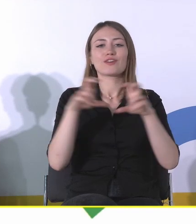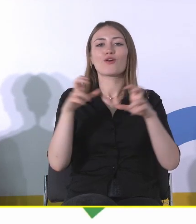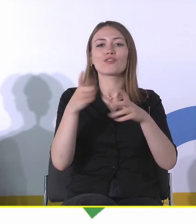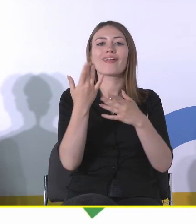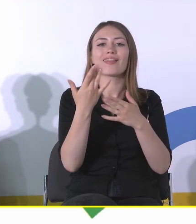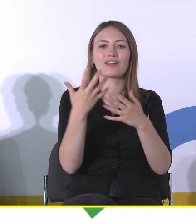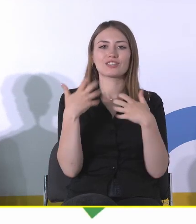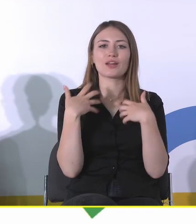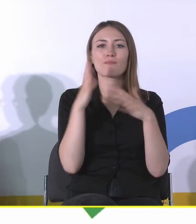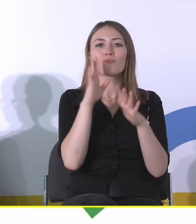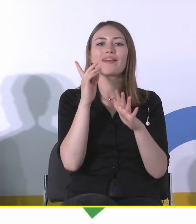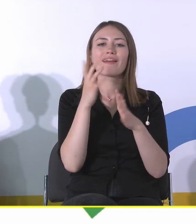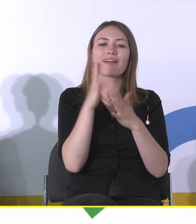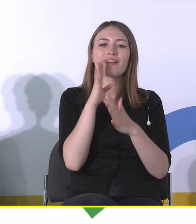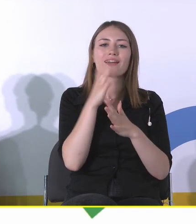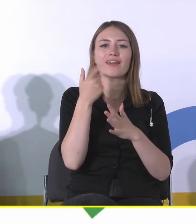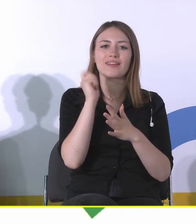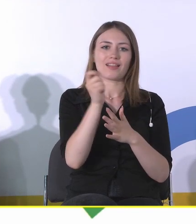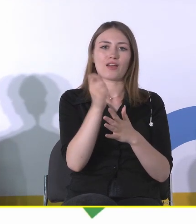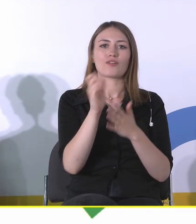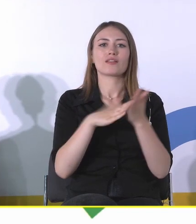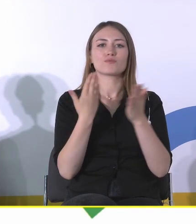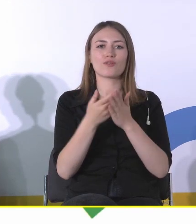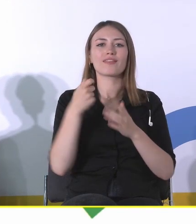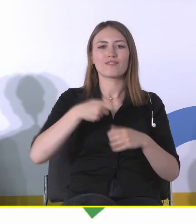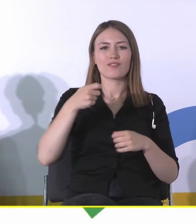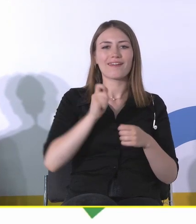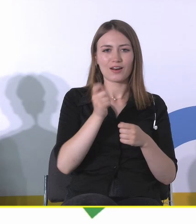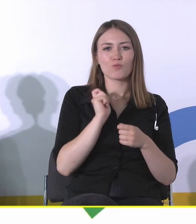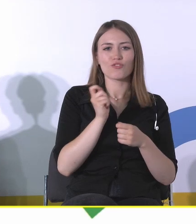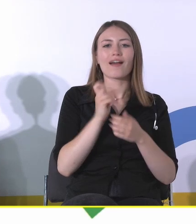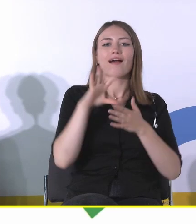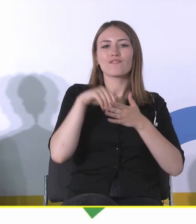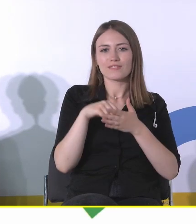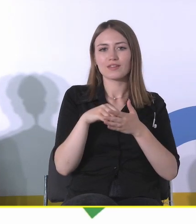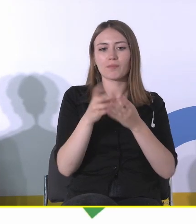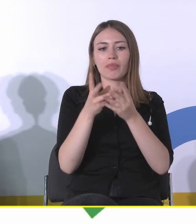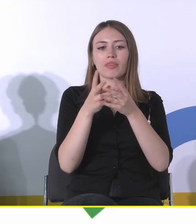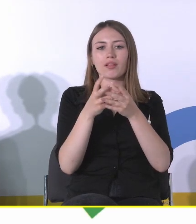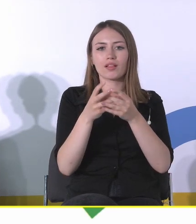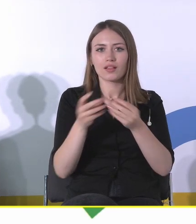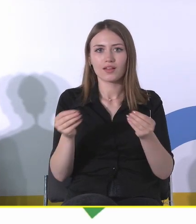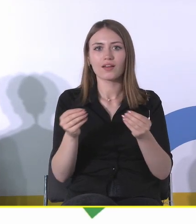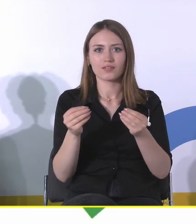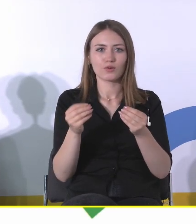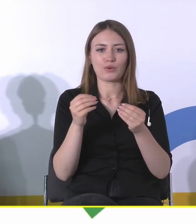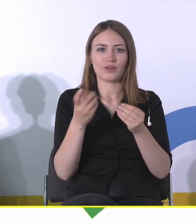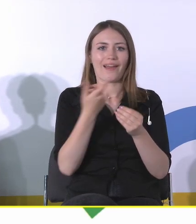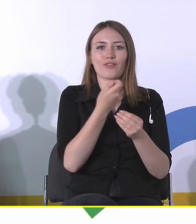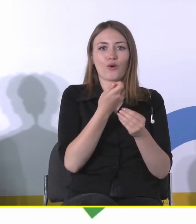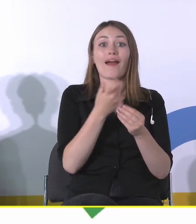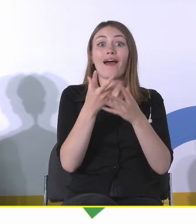przypadku ktoś wyliczył na przykład reklamówki tak zwanej. Natomiast czas jej rozkładu i anihilacji powiedzmy w